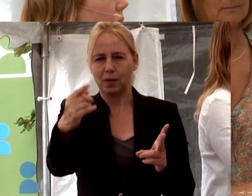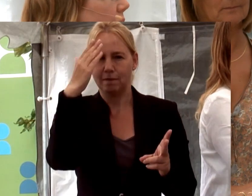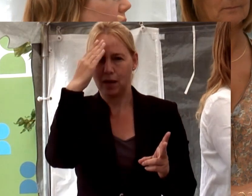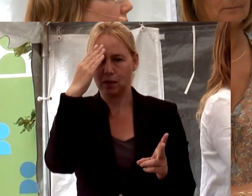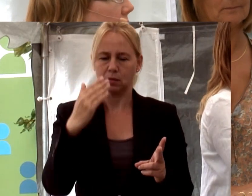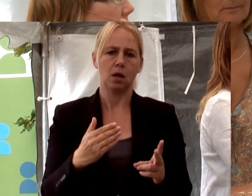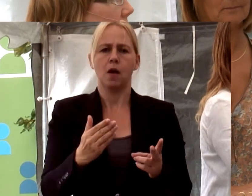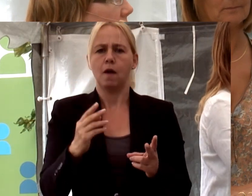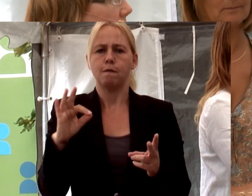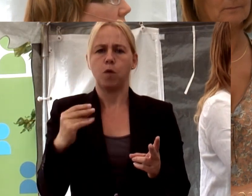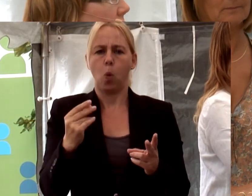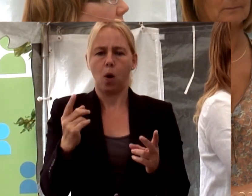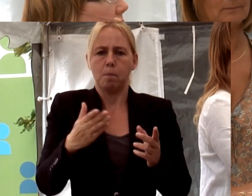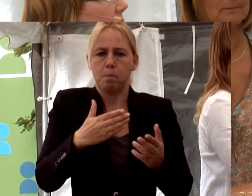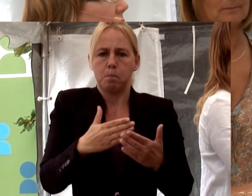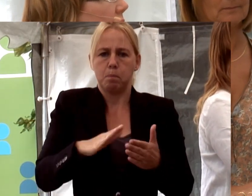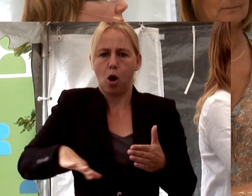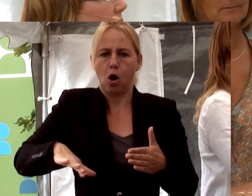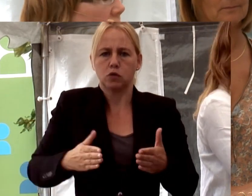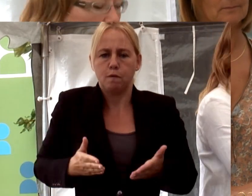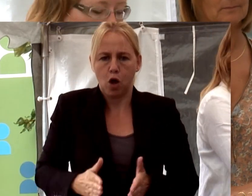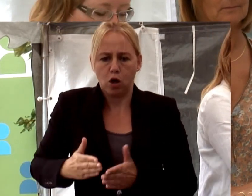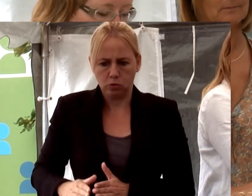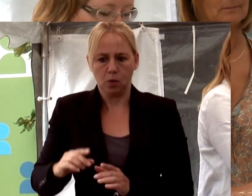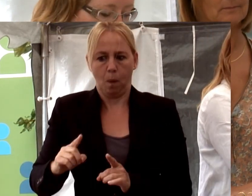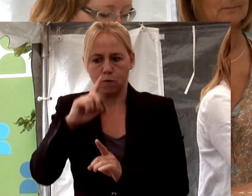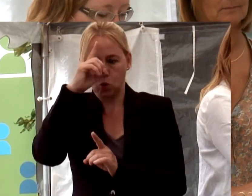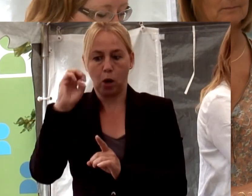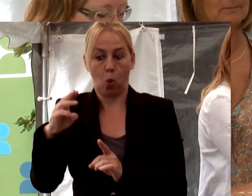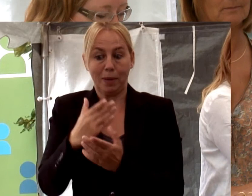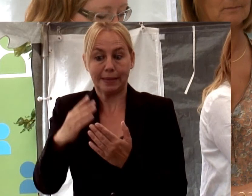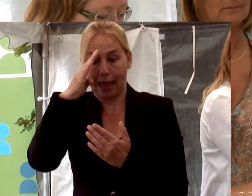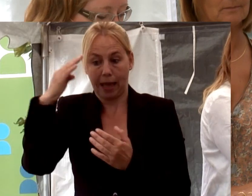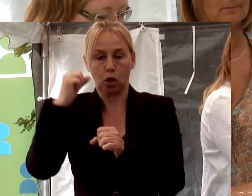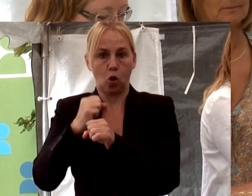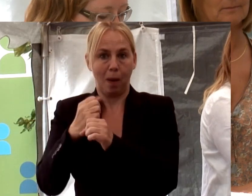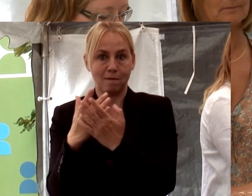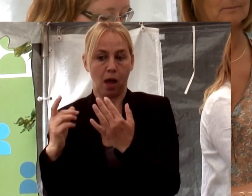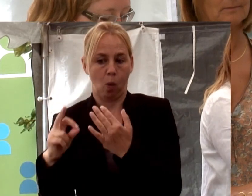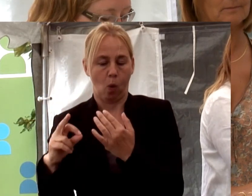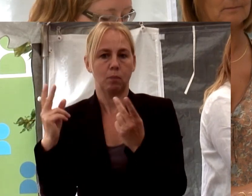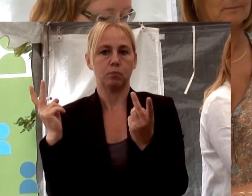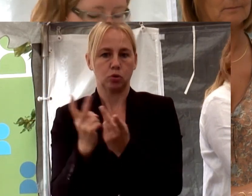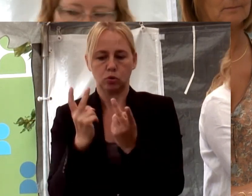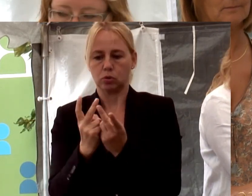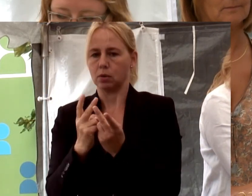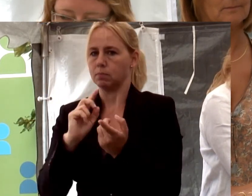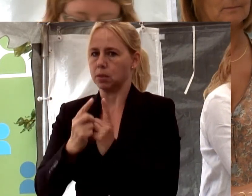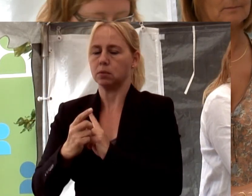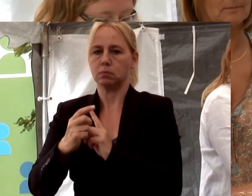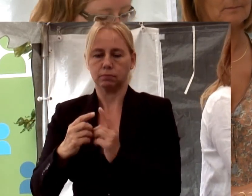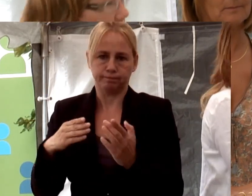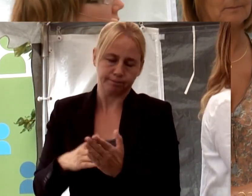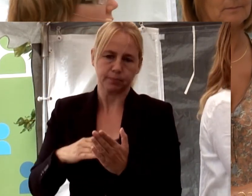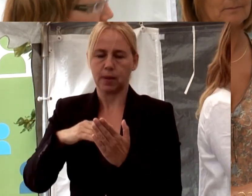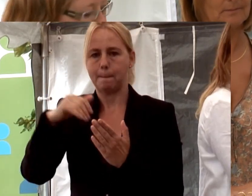låg nativitet än de lägsta i hela världen. De inser ju att de får inte de äldre att jobba ett antal år till. Så kommer det bli jättebesvärligt